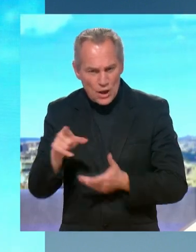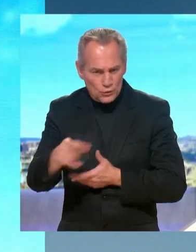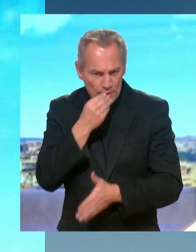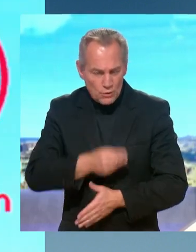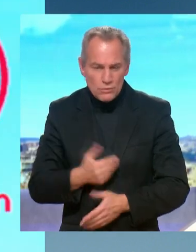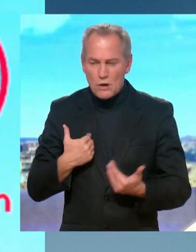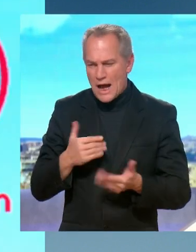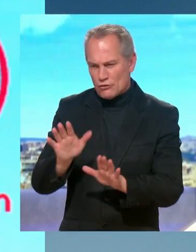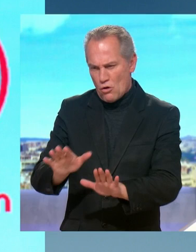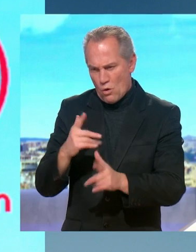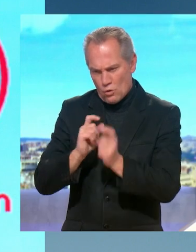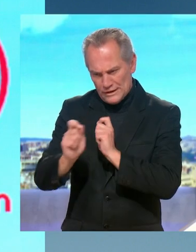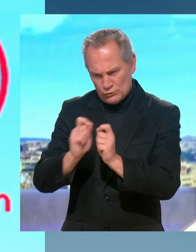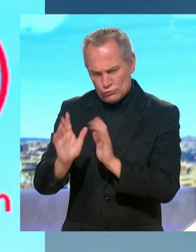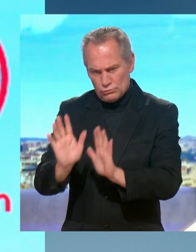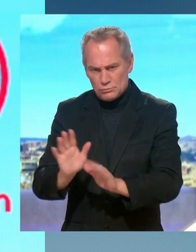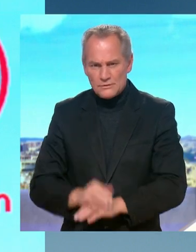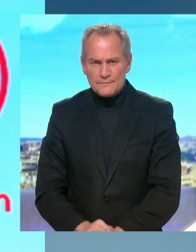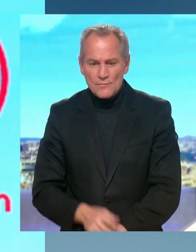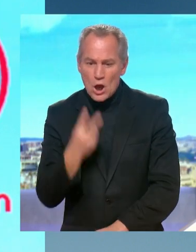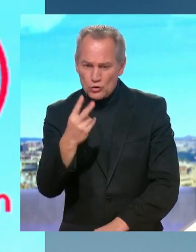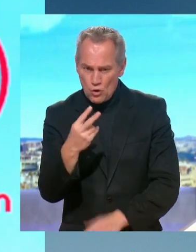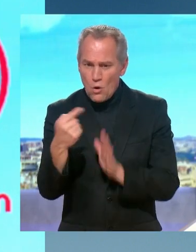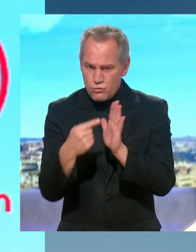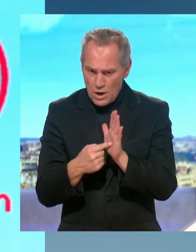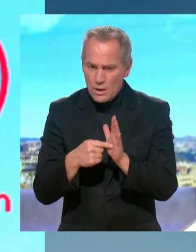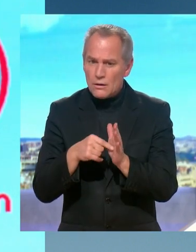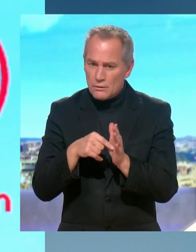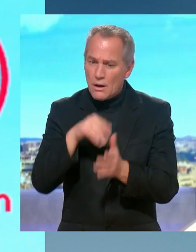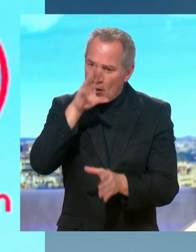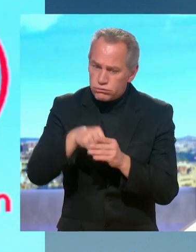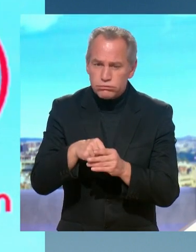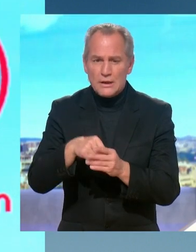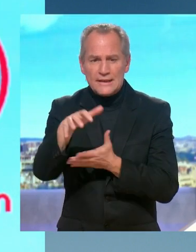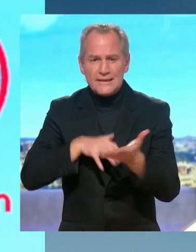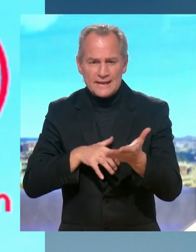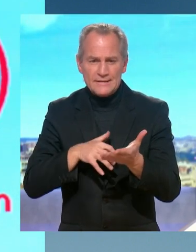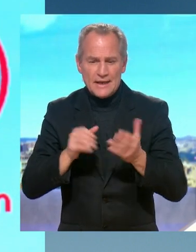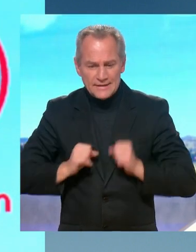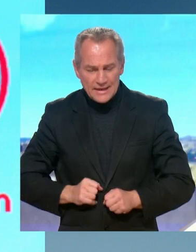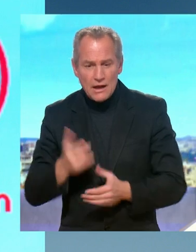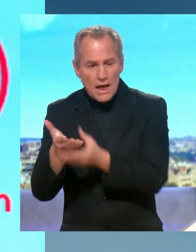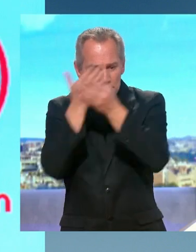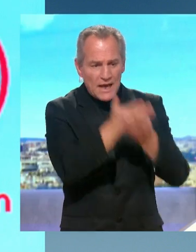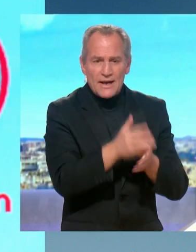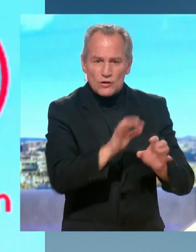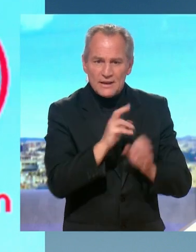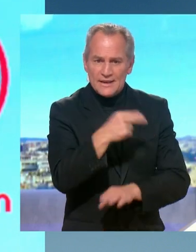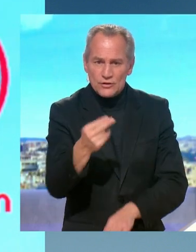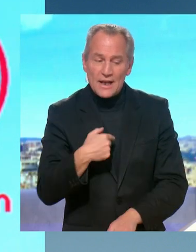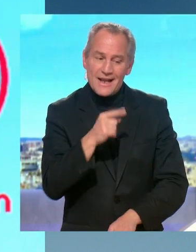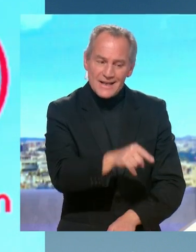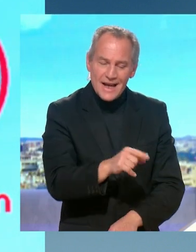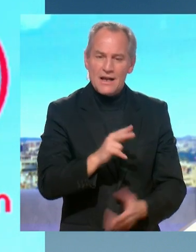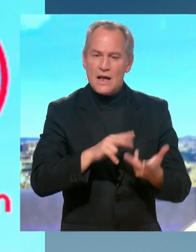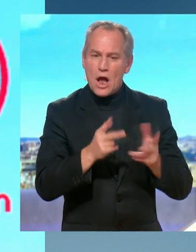discute. Ces deux points-là, ils sont dans le texte du Sénat qui arrive à la semaine nationale et je m'en réjouis. Le troisième, c'est plus d'intégration. Là, le Sénat